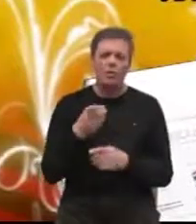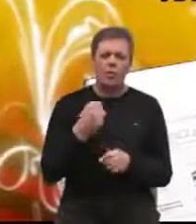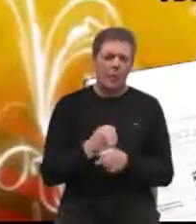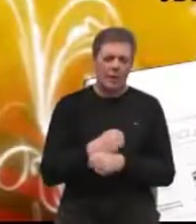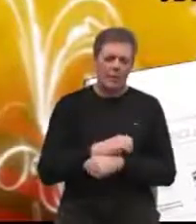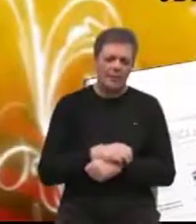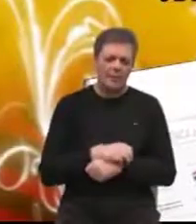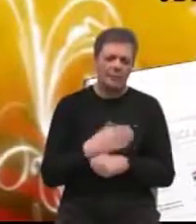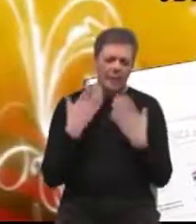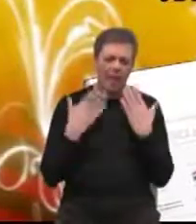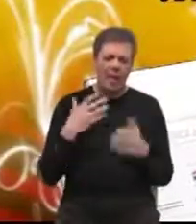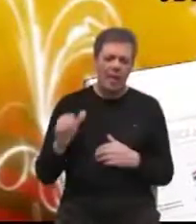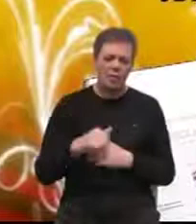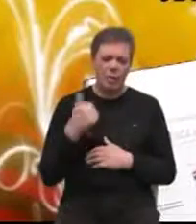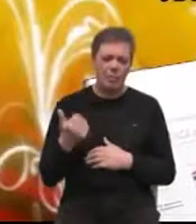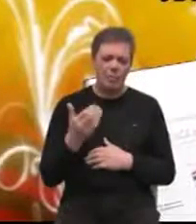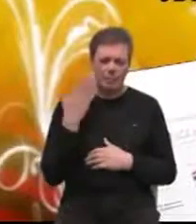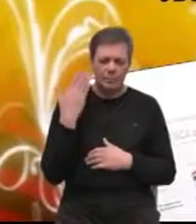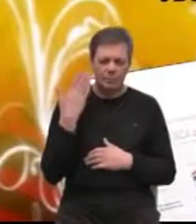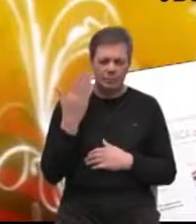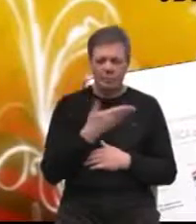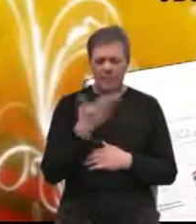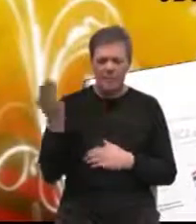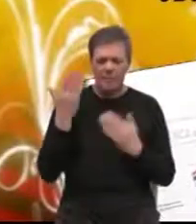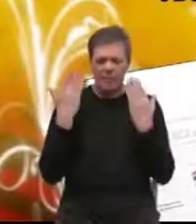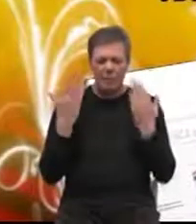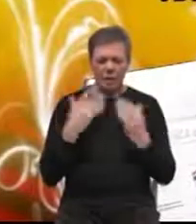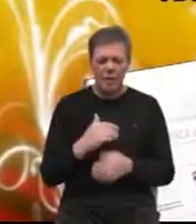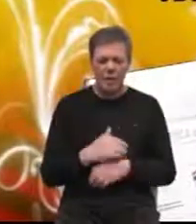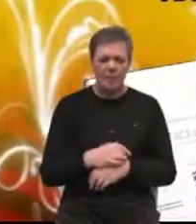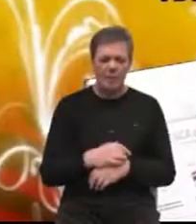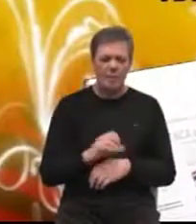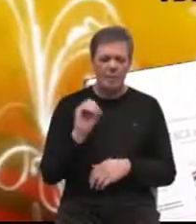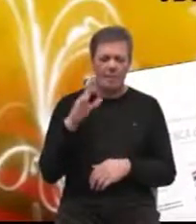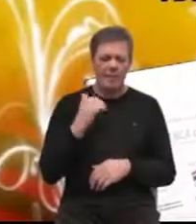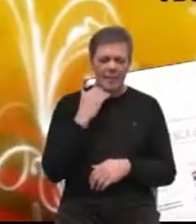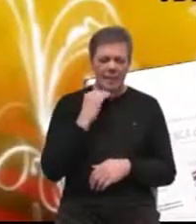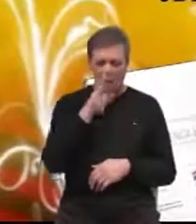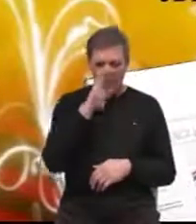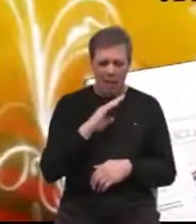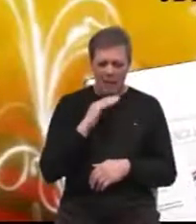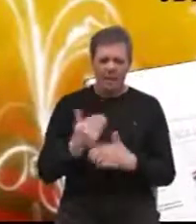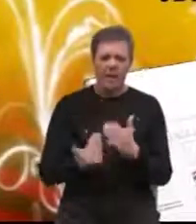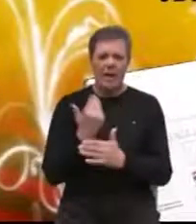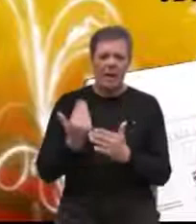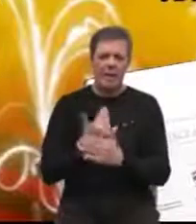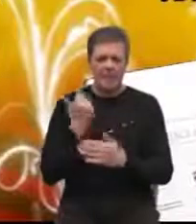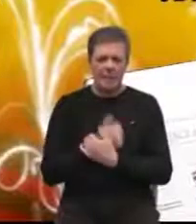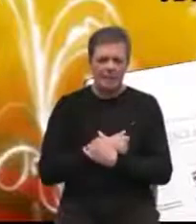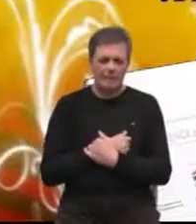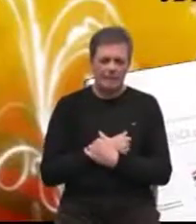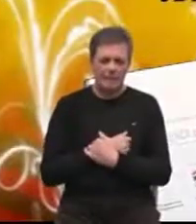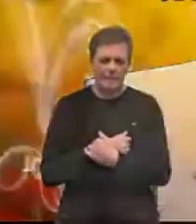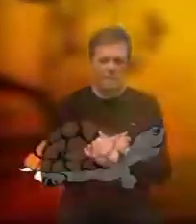radi. Hvala vam još jednom poštovanju svima vama. U 15 sati u ponedlja gledajte reprizu.